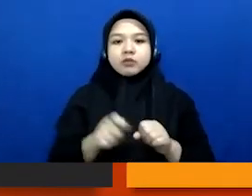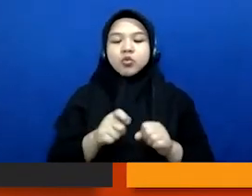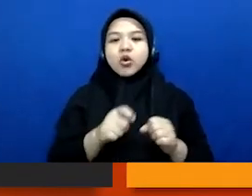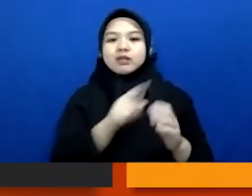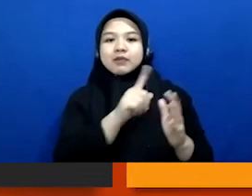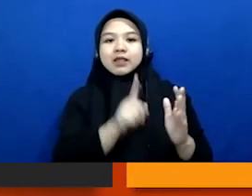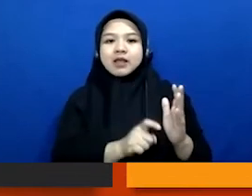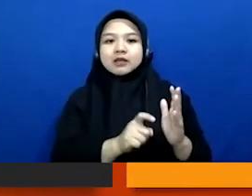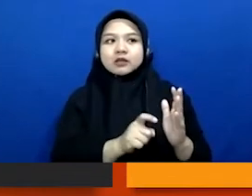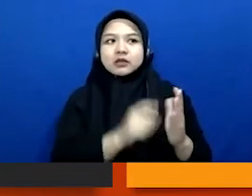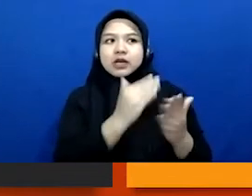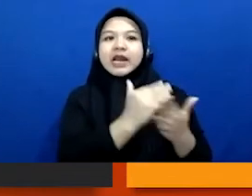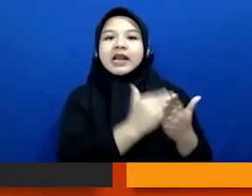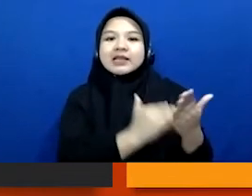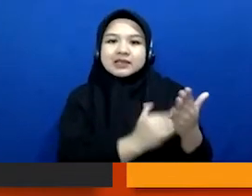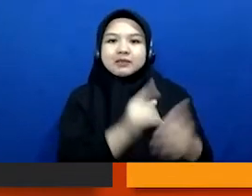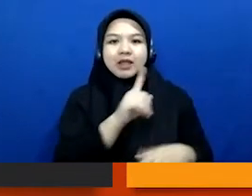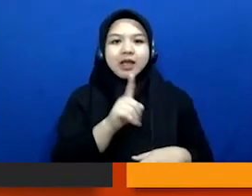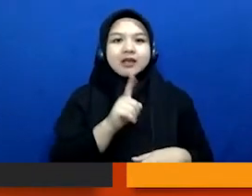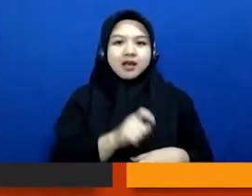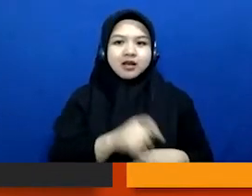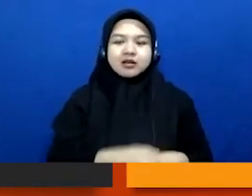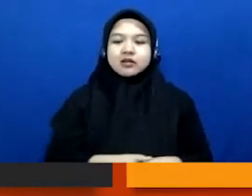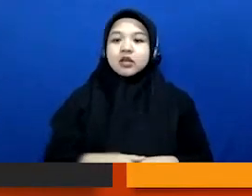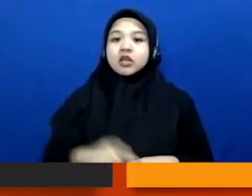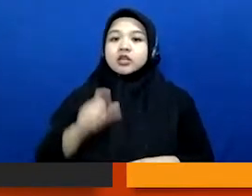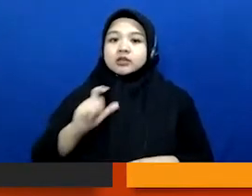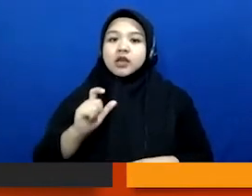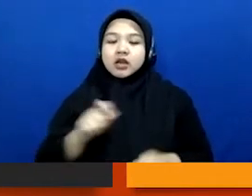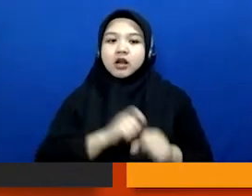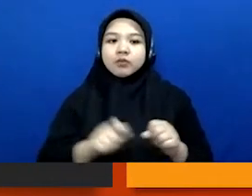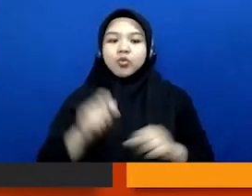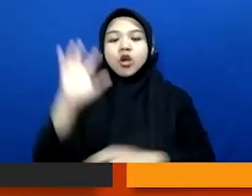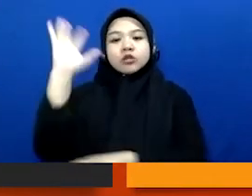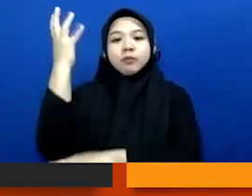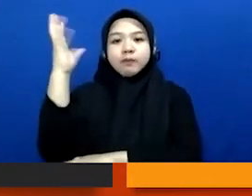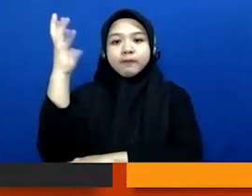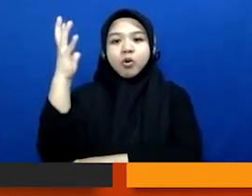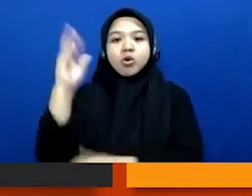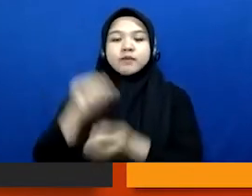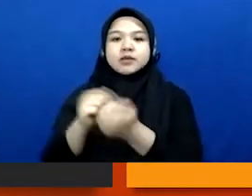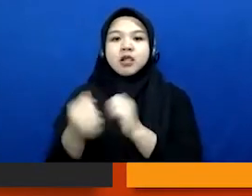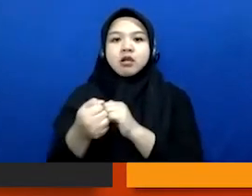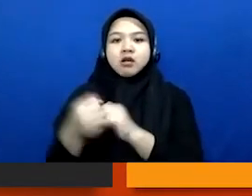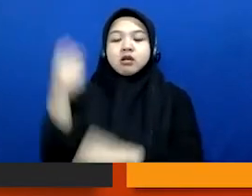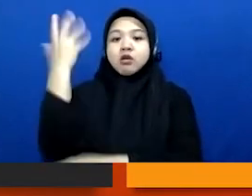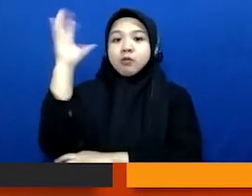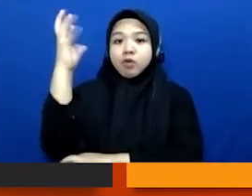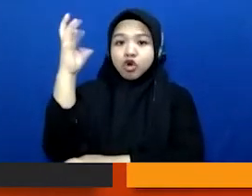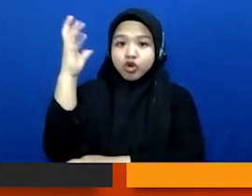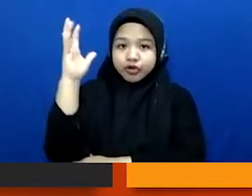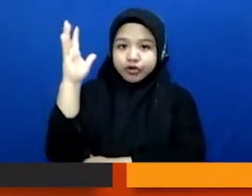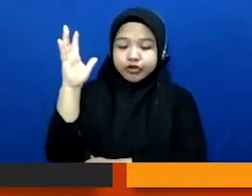nah ini salah satu caranya adalah dengan bikin pohon masalah pohon masalah itu kalau pohon